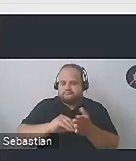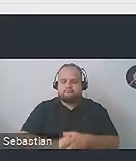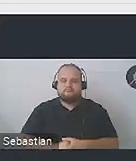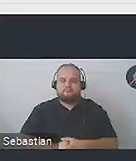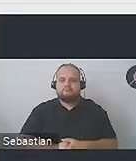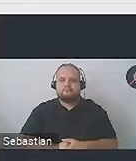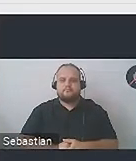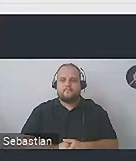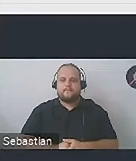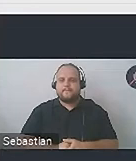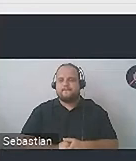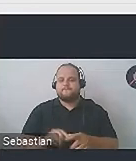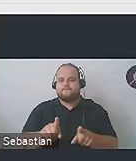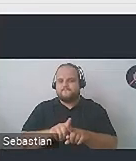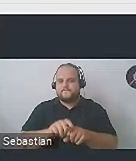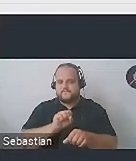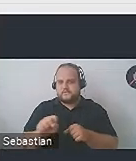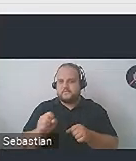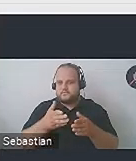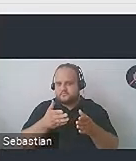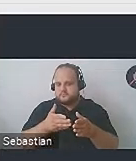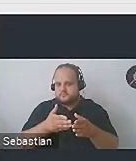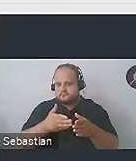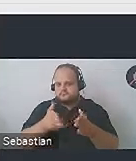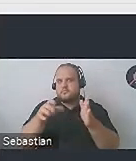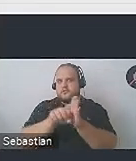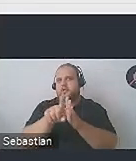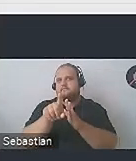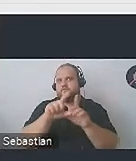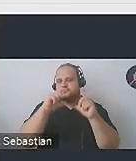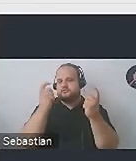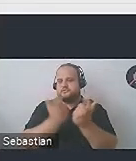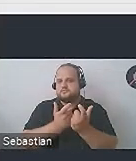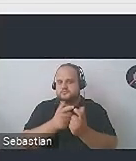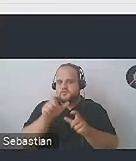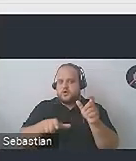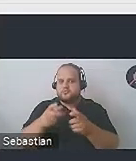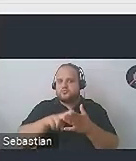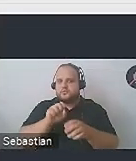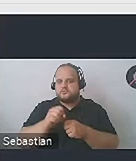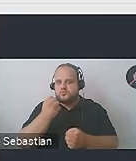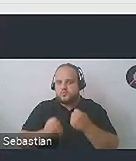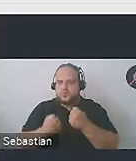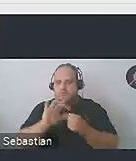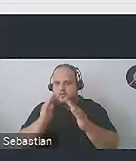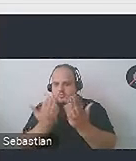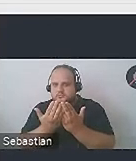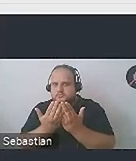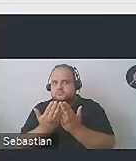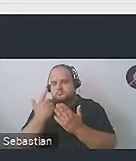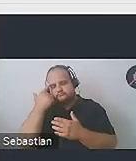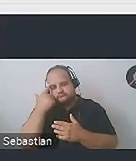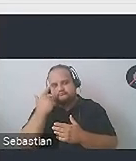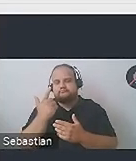Są też kryteria skierowane tak naprawdę do wszystkich, w szczególności do osób, które mają trudności poznawcze i